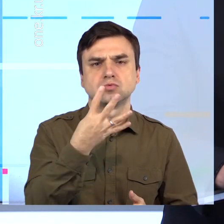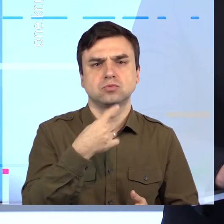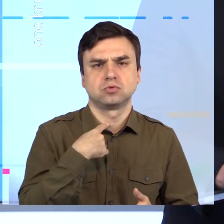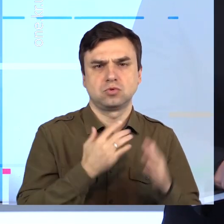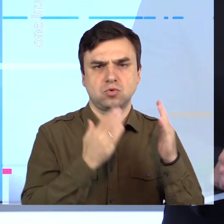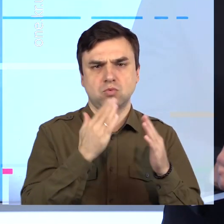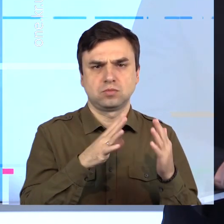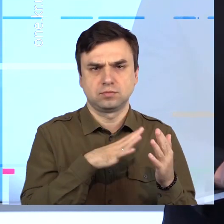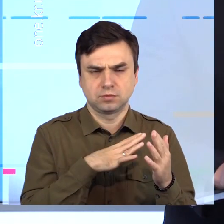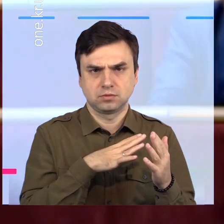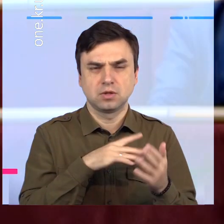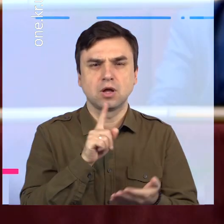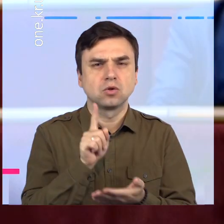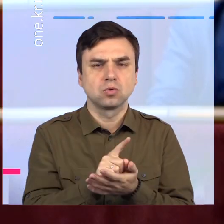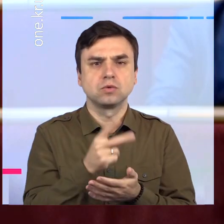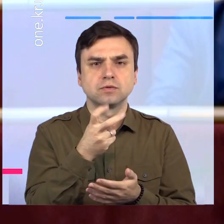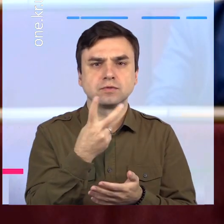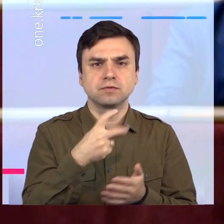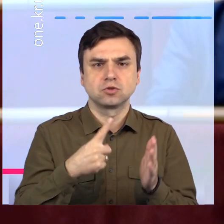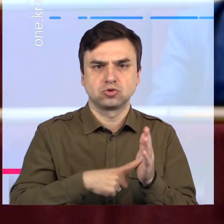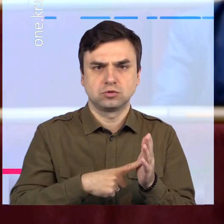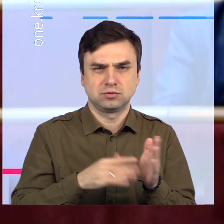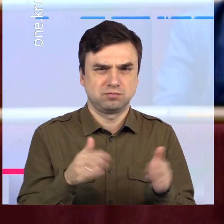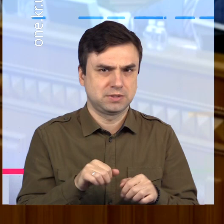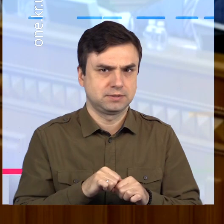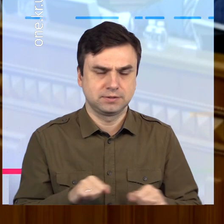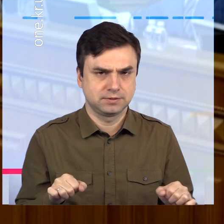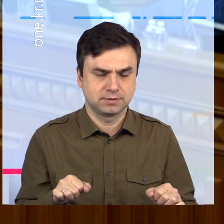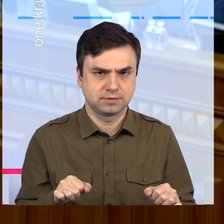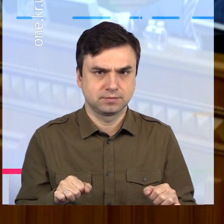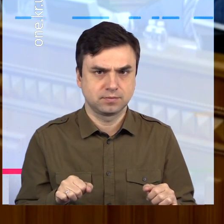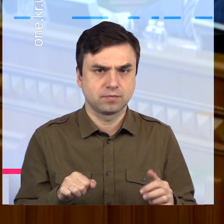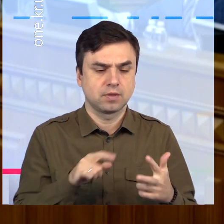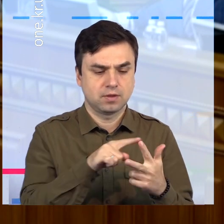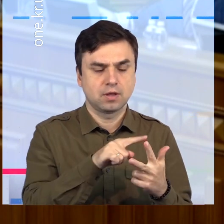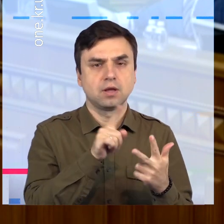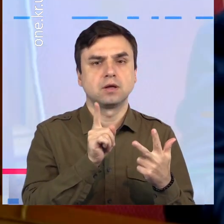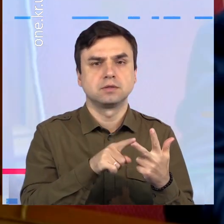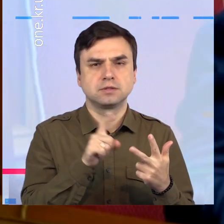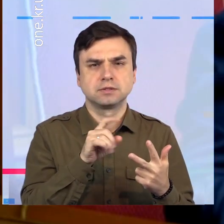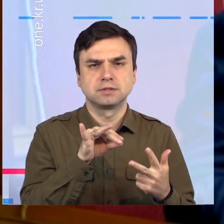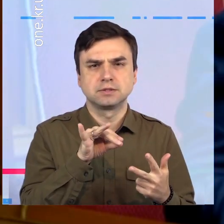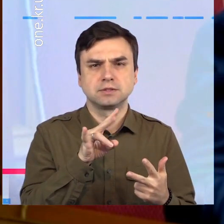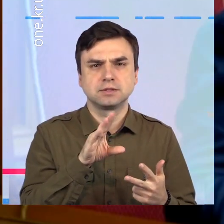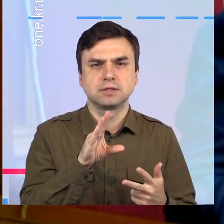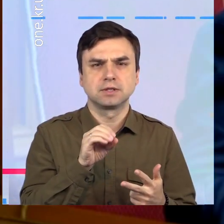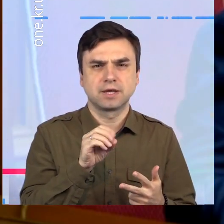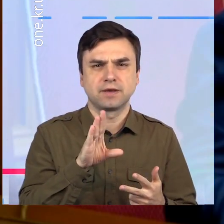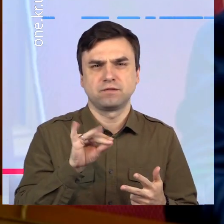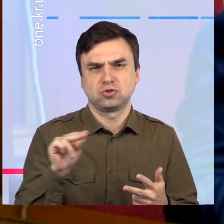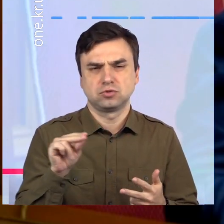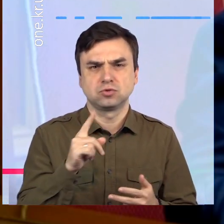необхідних 226. Кандидатуру Зінкевич підтримали 146